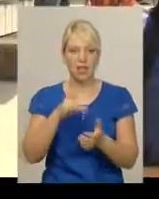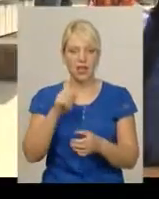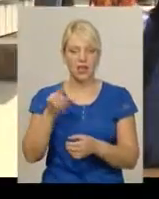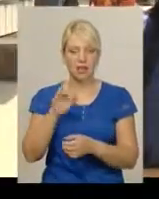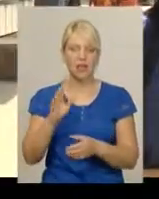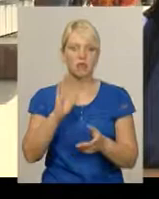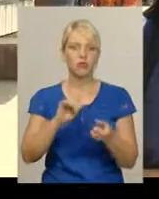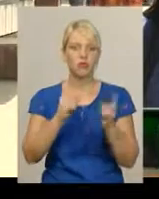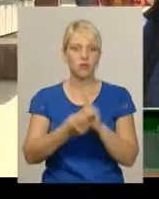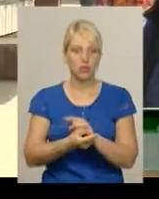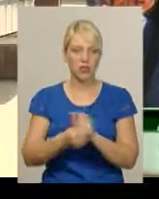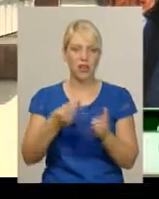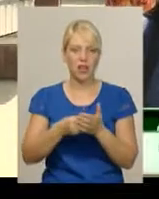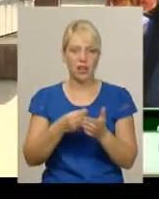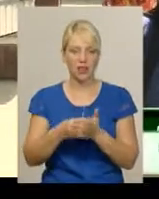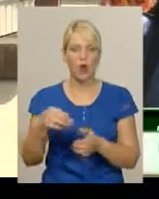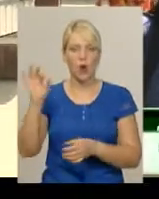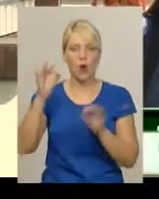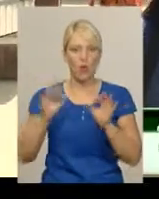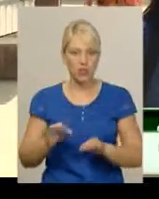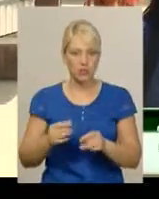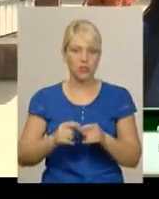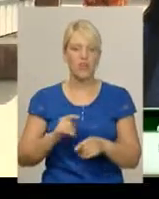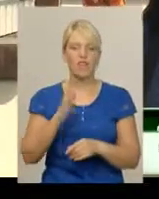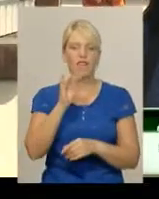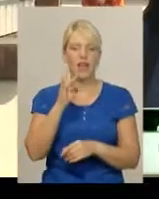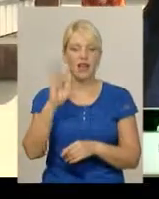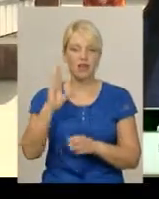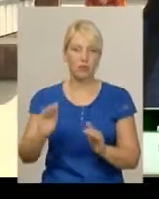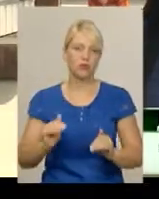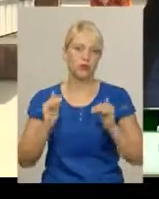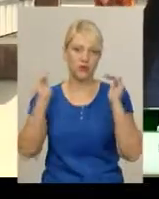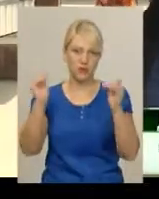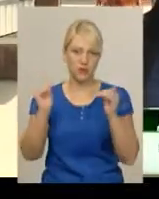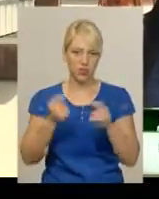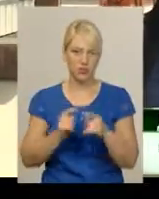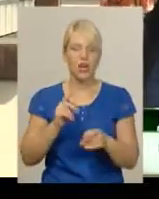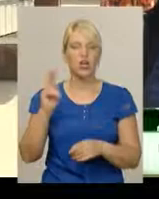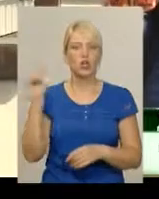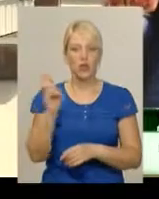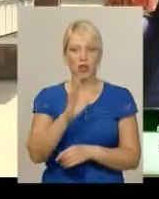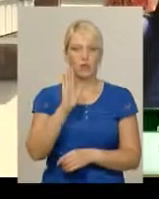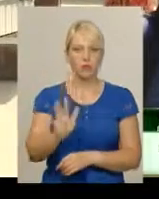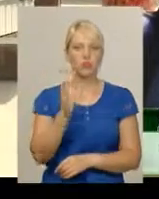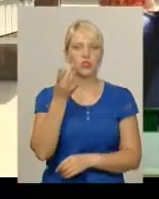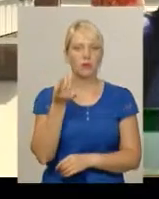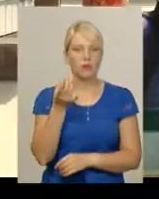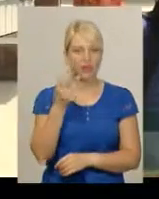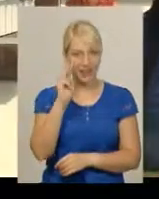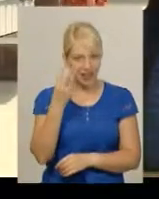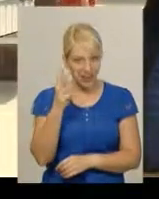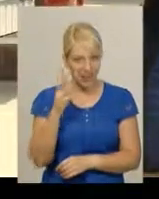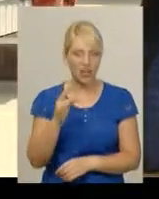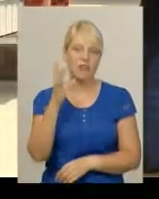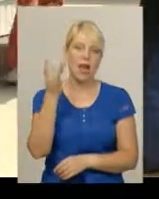Вартість проїзду у громадському транспорті Хмельницького зросте у вересні. Так, квиток у тролейбусі коштуватиме 3 гривні, 5 гривень коштуватиме